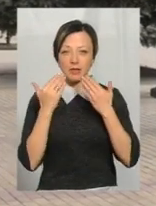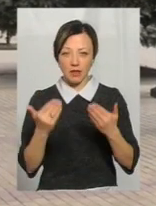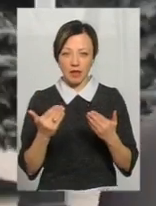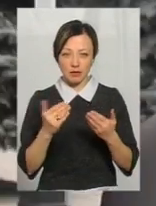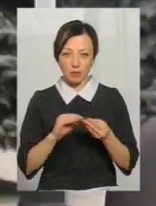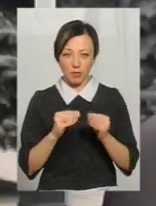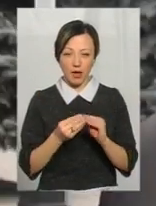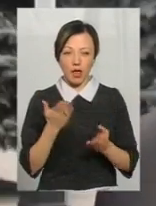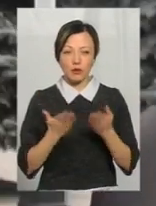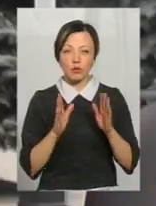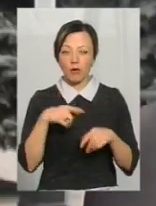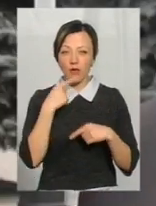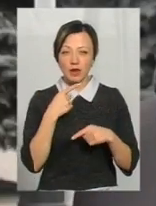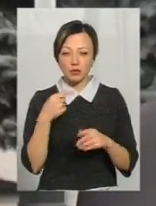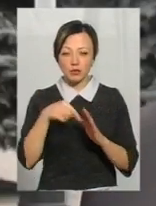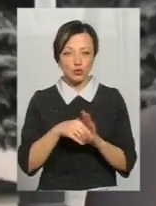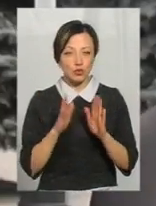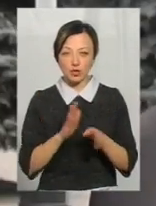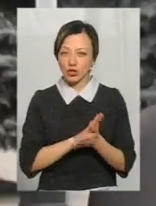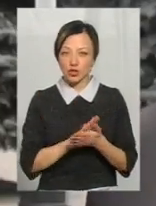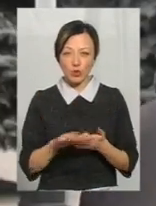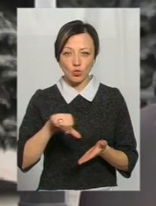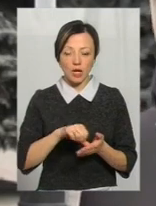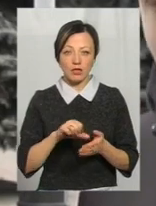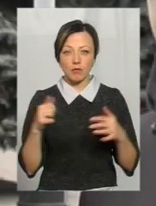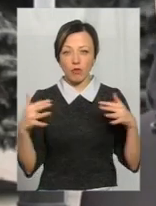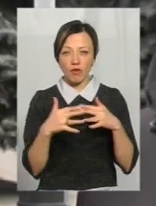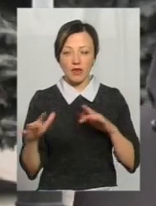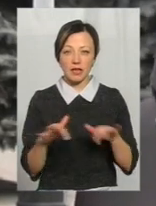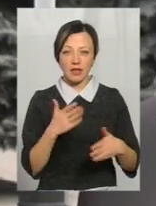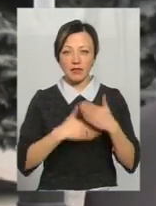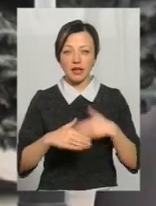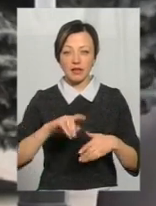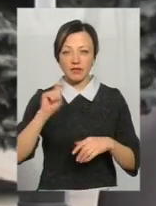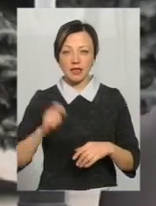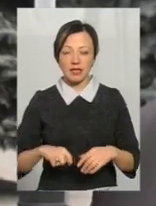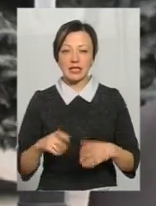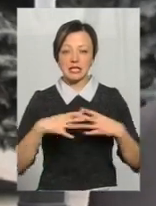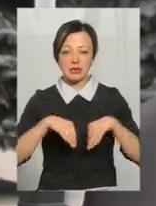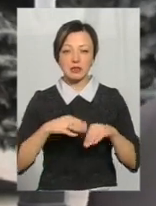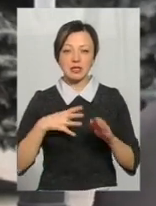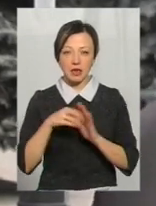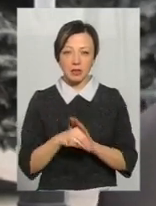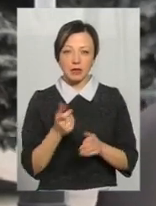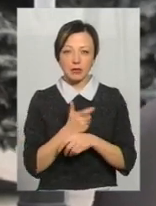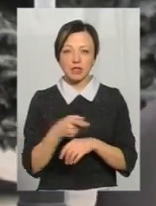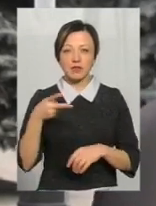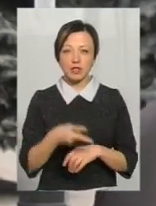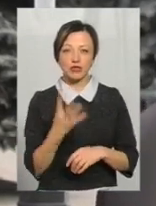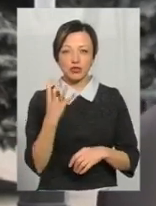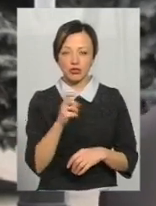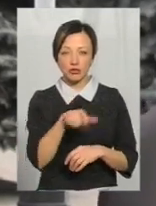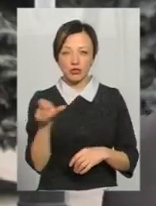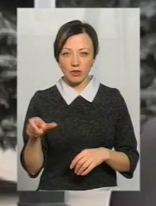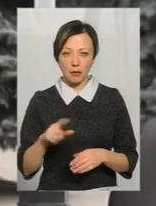проблемою. Якщо ми будемо говорити суто про учасників бойових дій, інвалідів, війни, сім'ї загиблих, ця цифра нас більше 2400 чоловік.